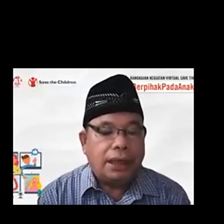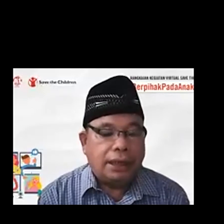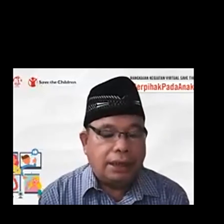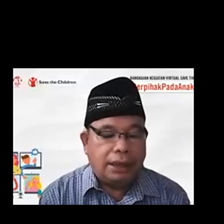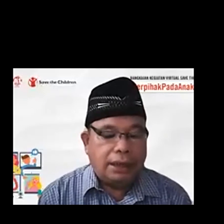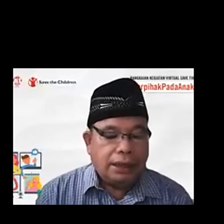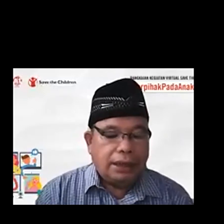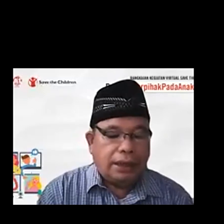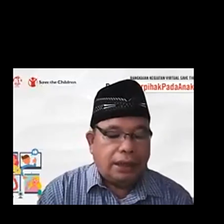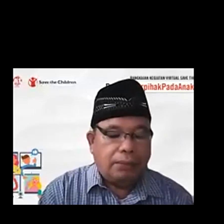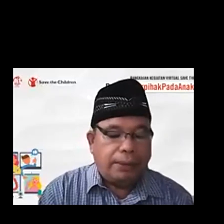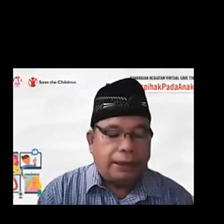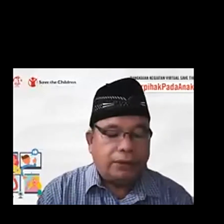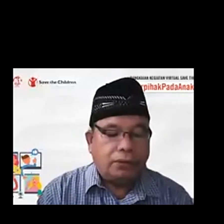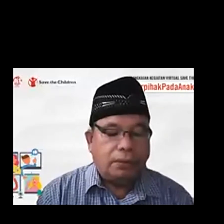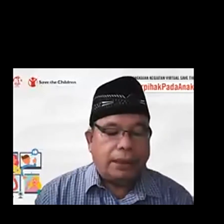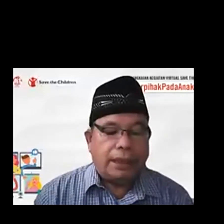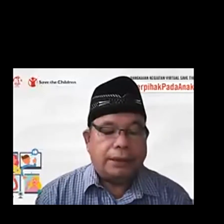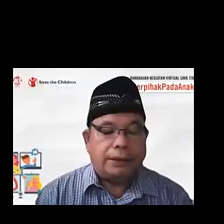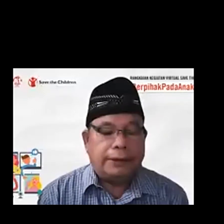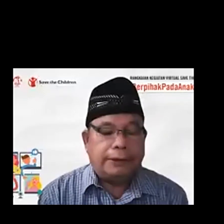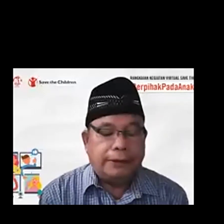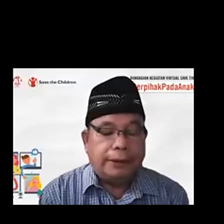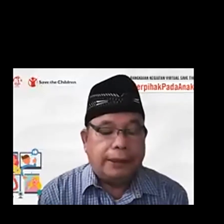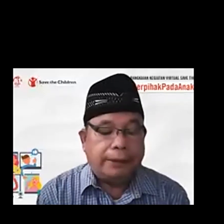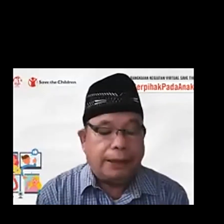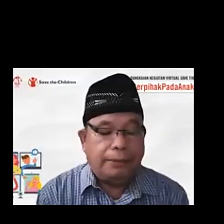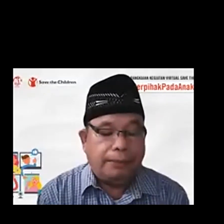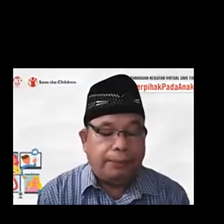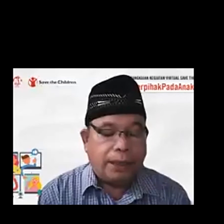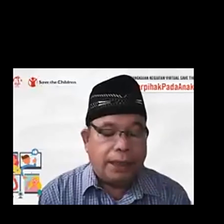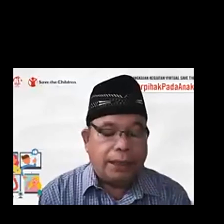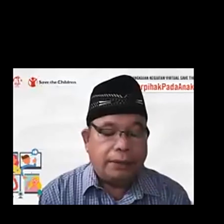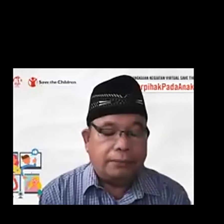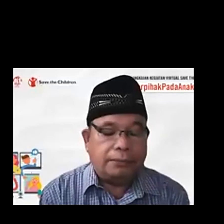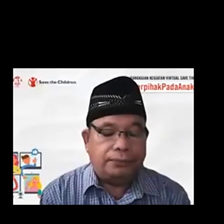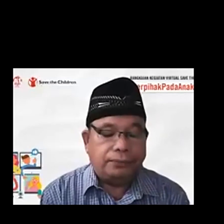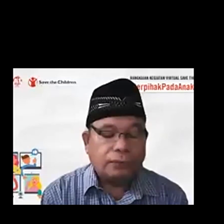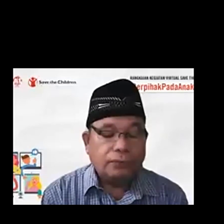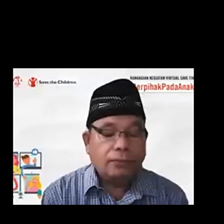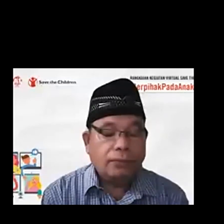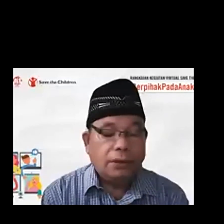yang ada di Kabupaten Sumba Barat. Dapat kami laporkan